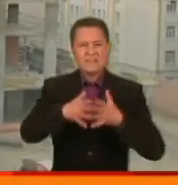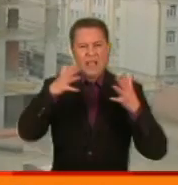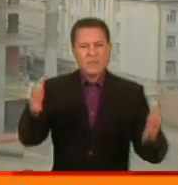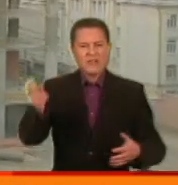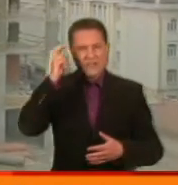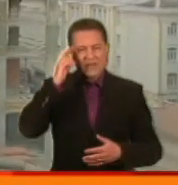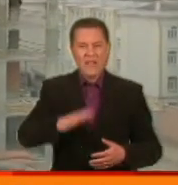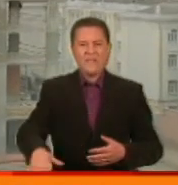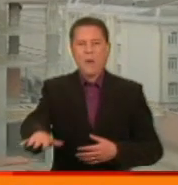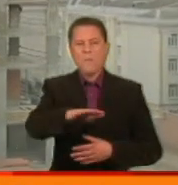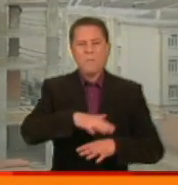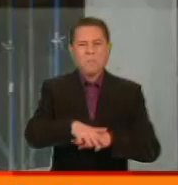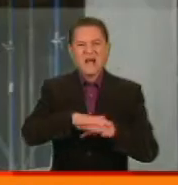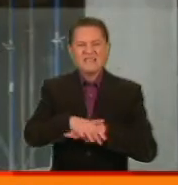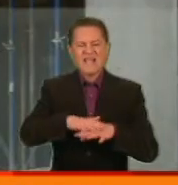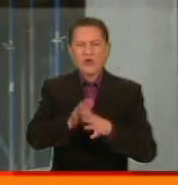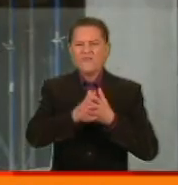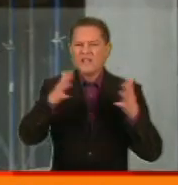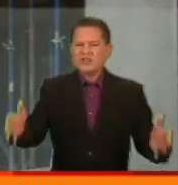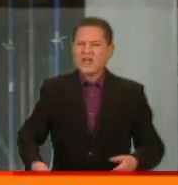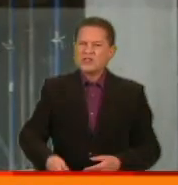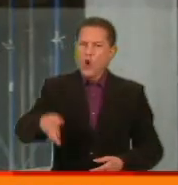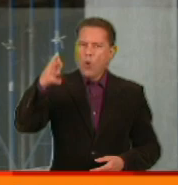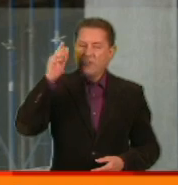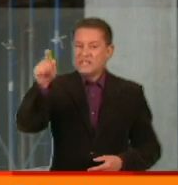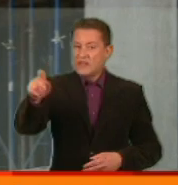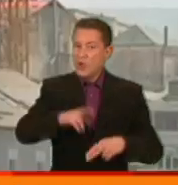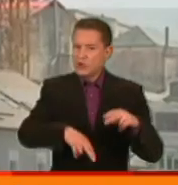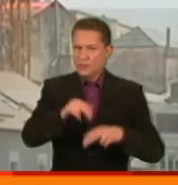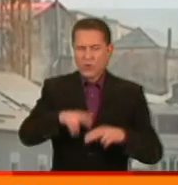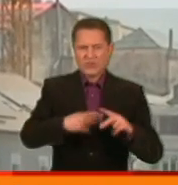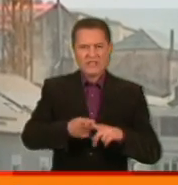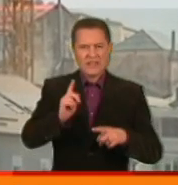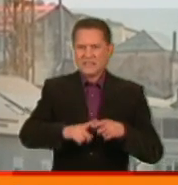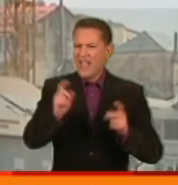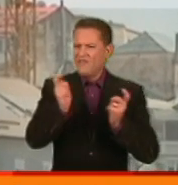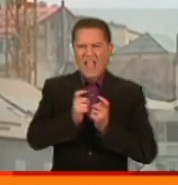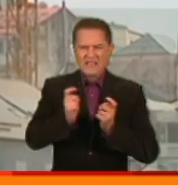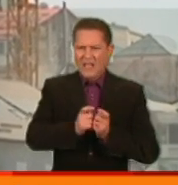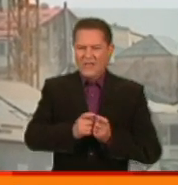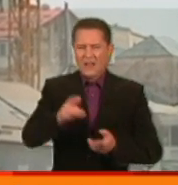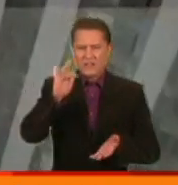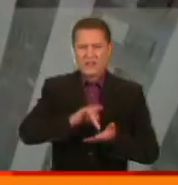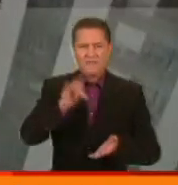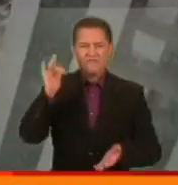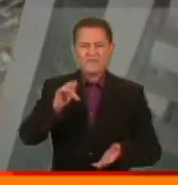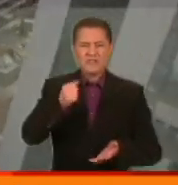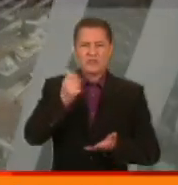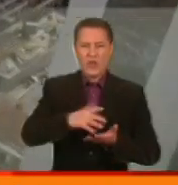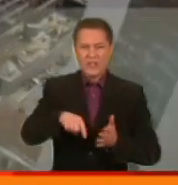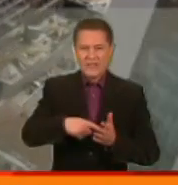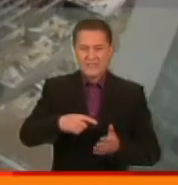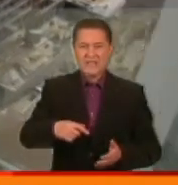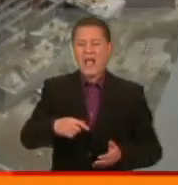базару всіного. Величезний комплекс. Його спорудження чиненайскандальніше в столиці. Не лише через масштаби об